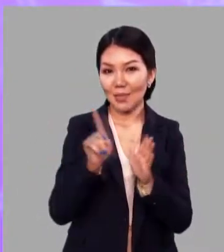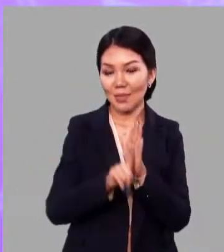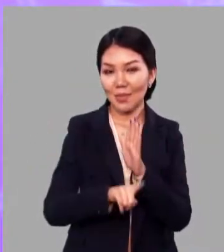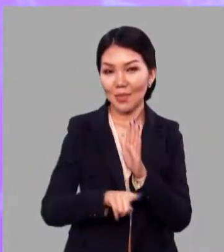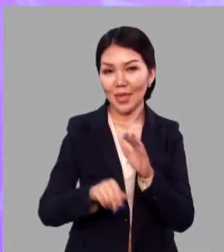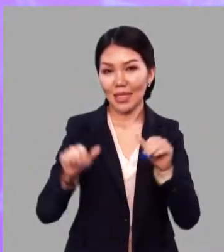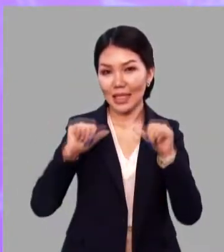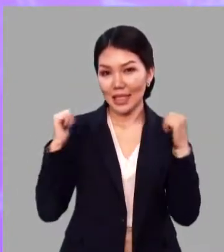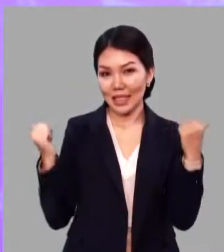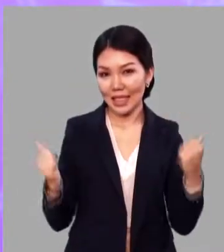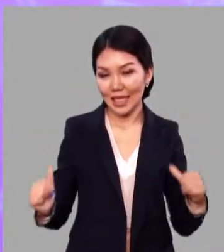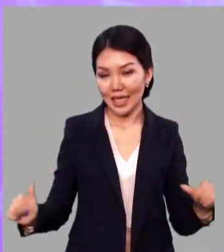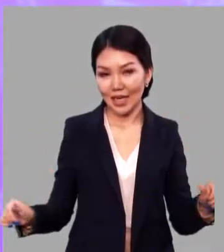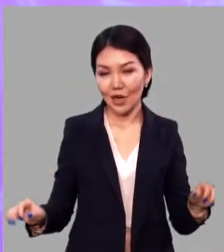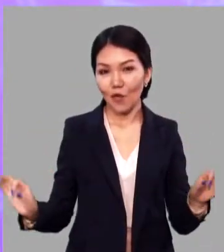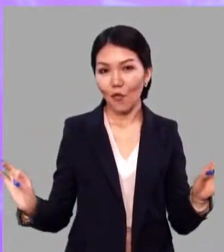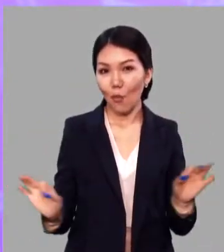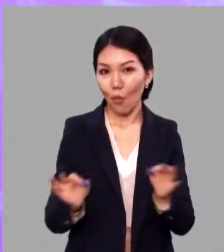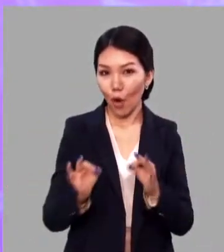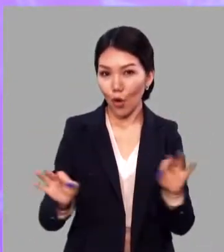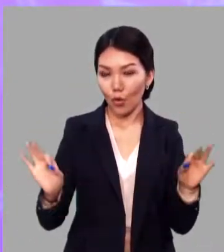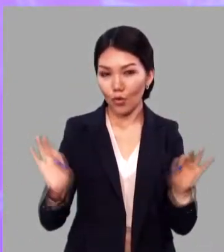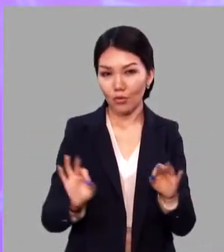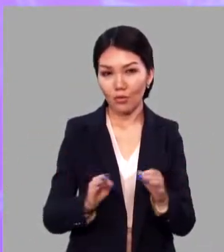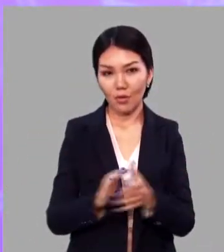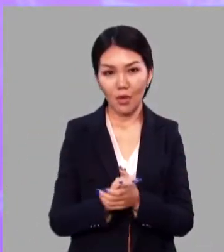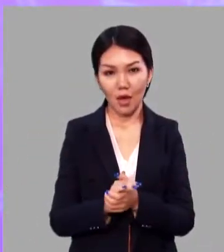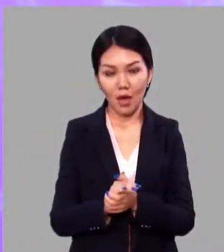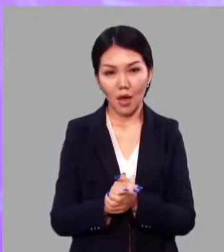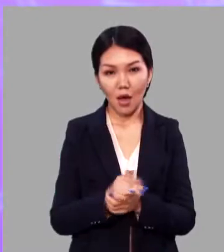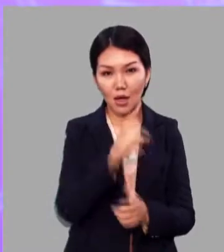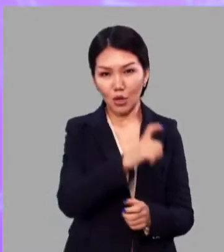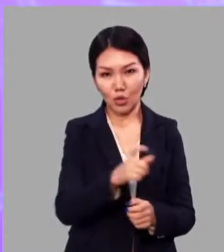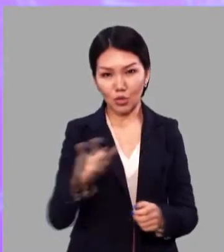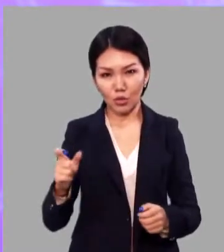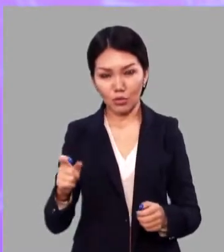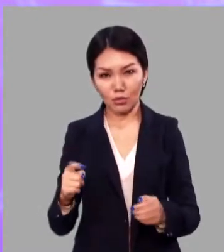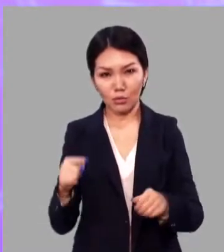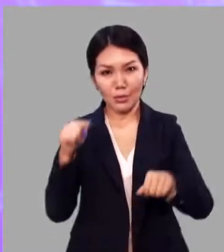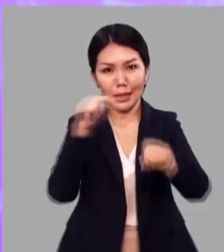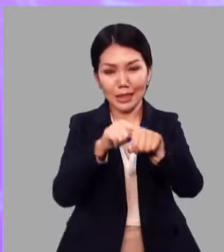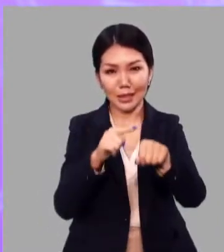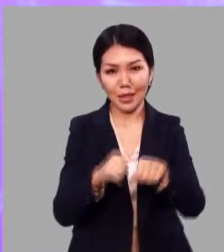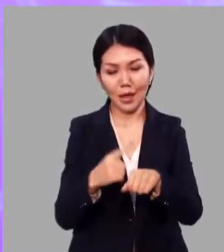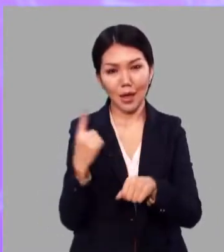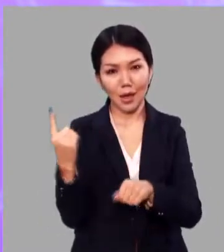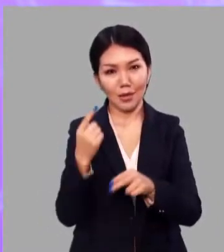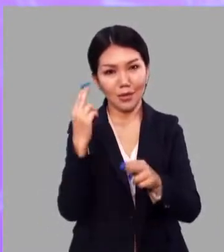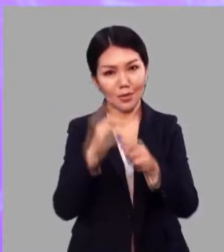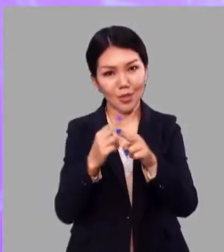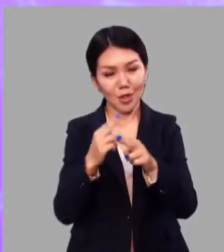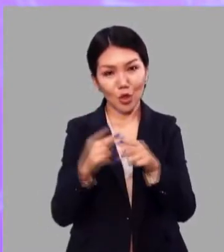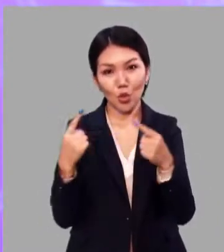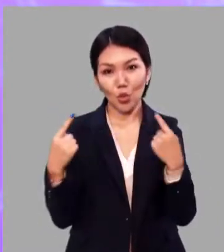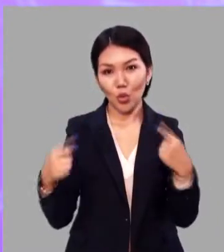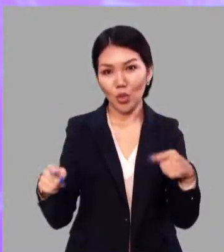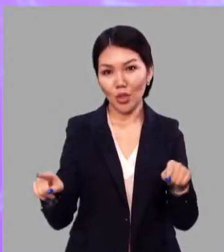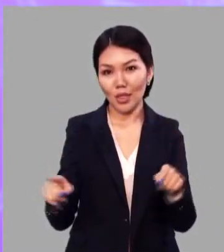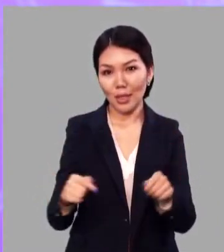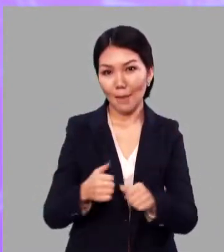и поет, прохожих задирает. Одним проходу не дает, других он